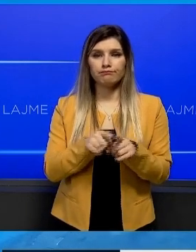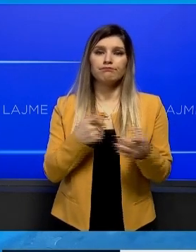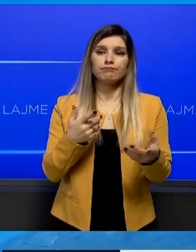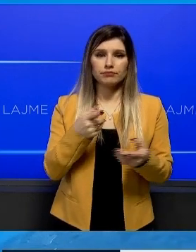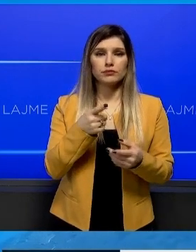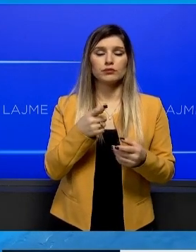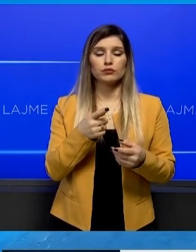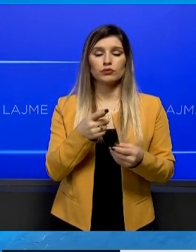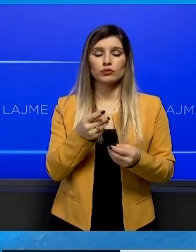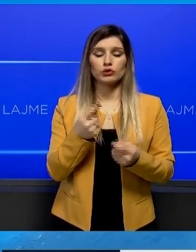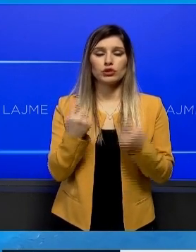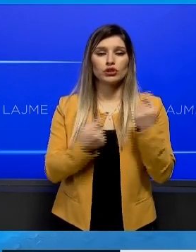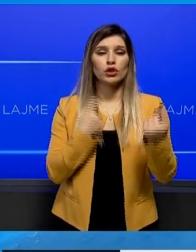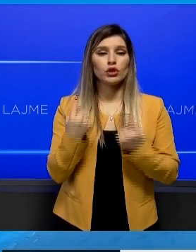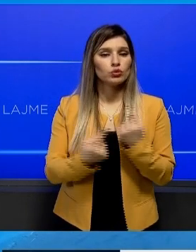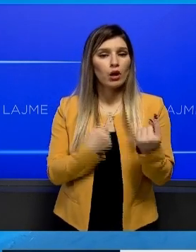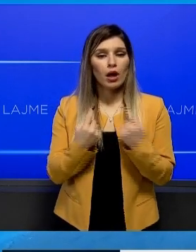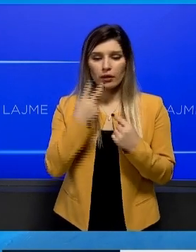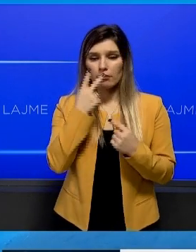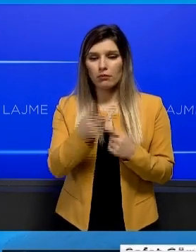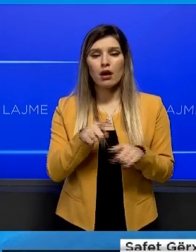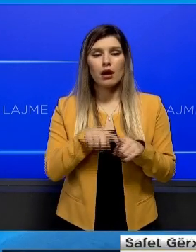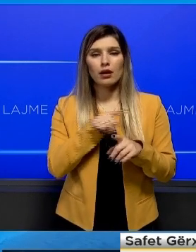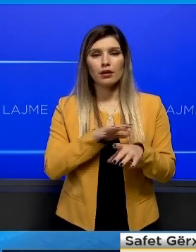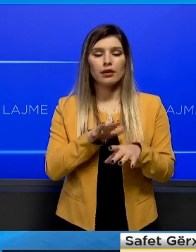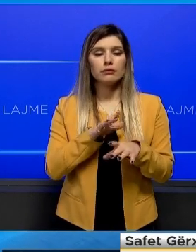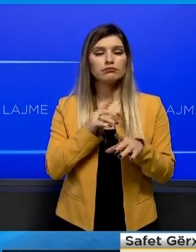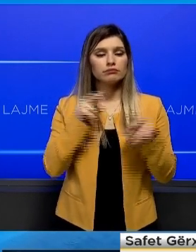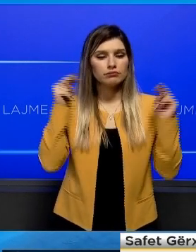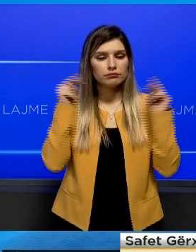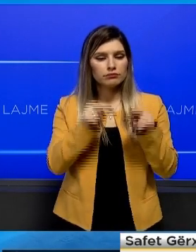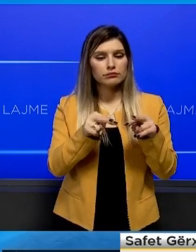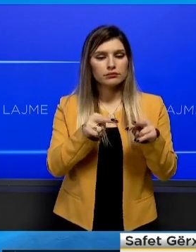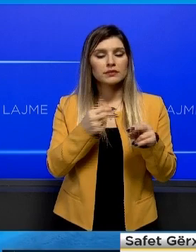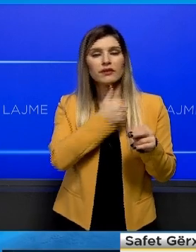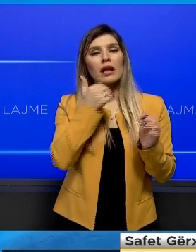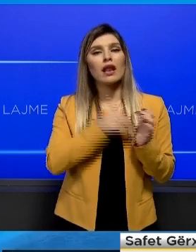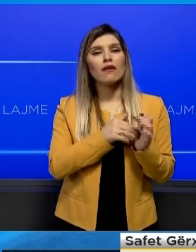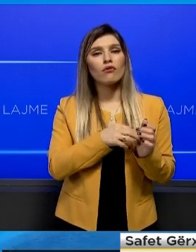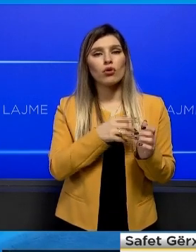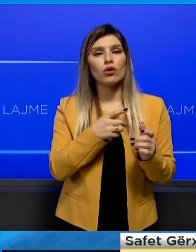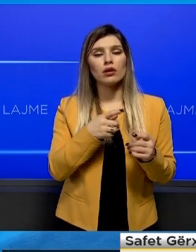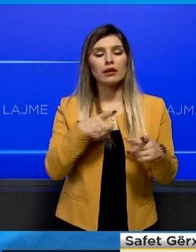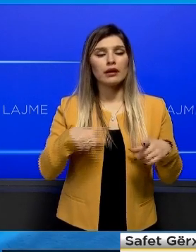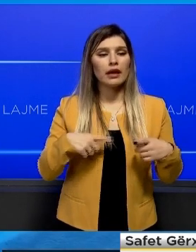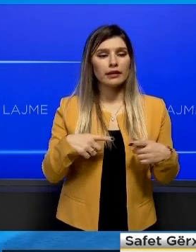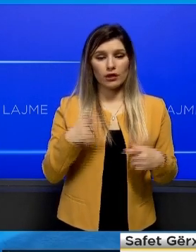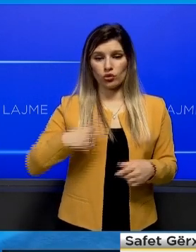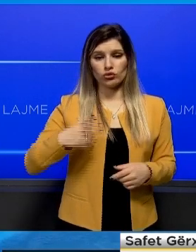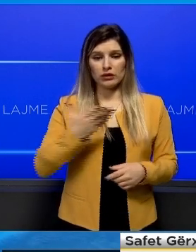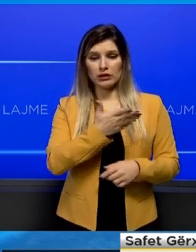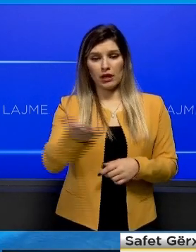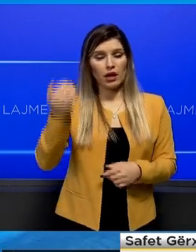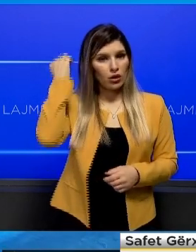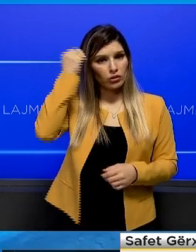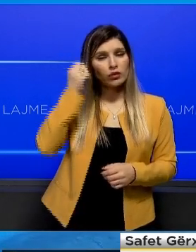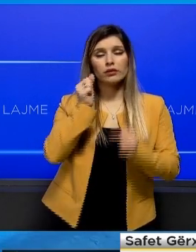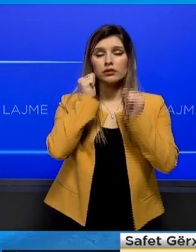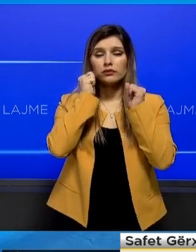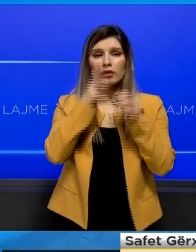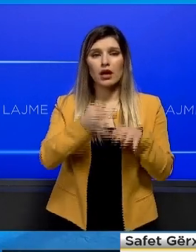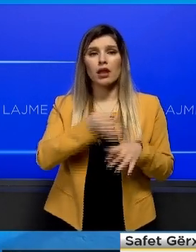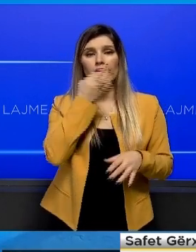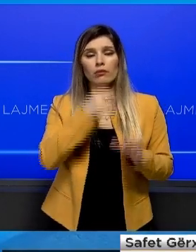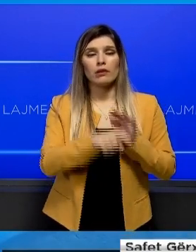sociali dhe asistin nga aspekti emocionali, mund të mërën dhe menë që farë ndjeni ka sot qëtari Kosovës ku gjithë do ditë bombardohet me